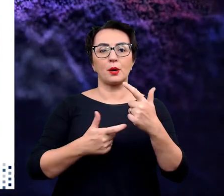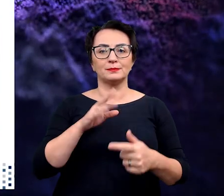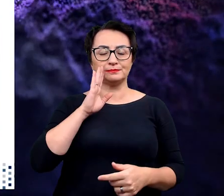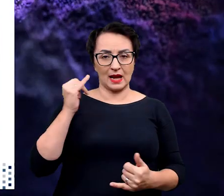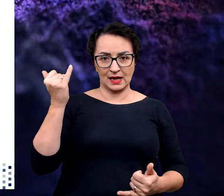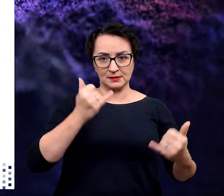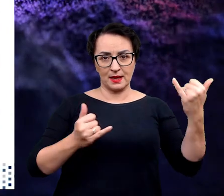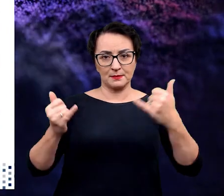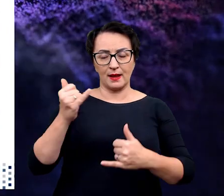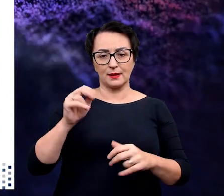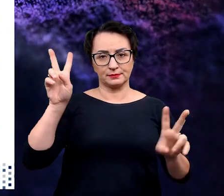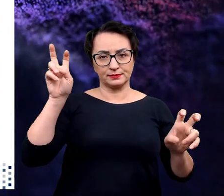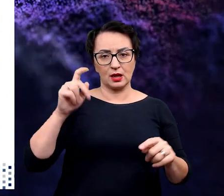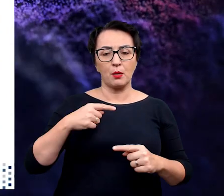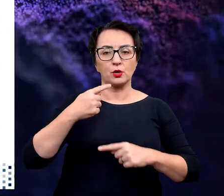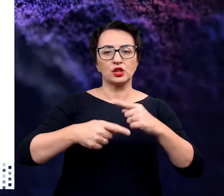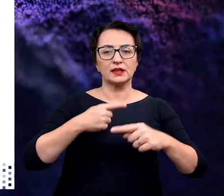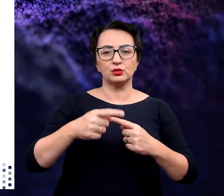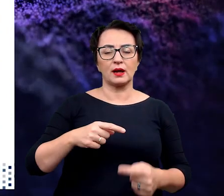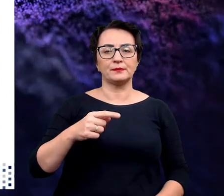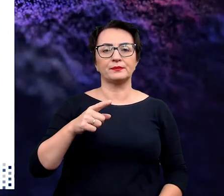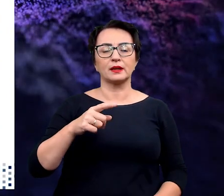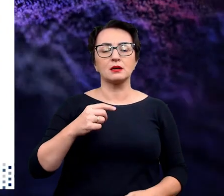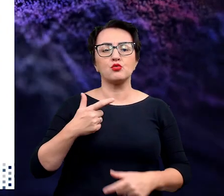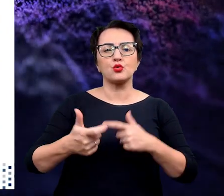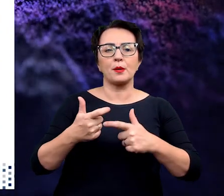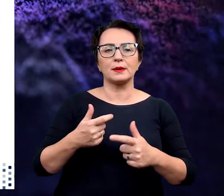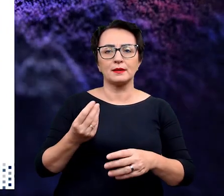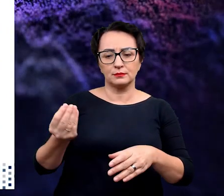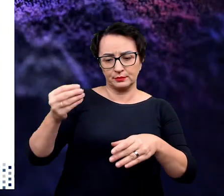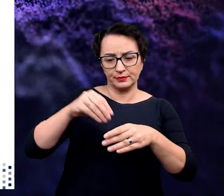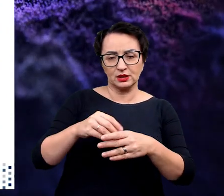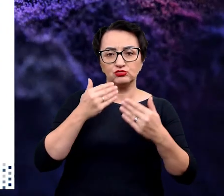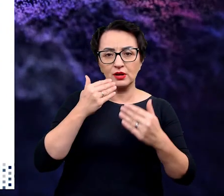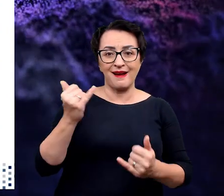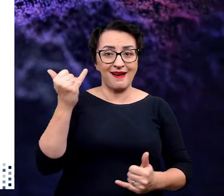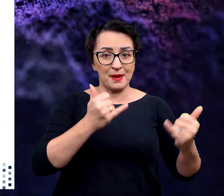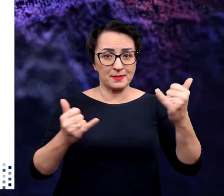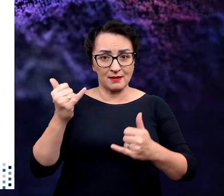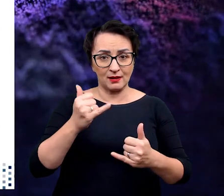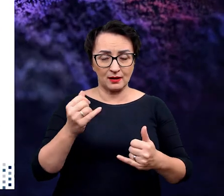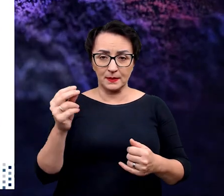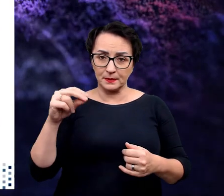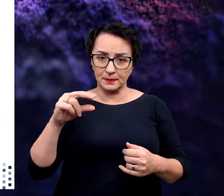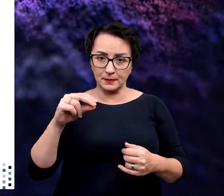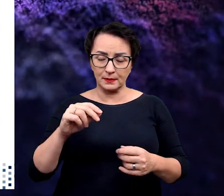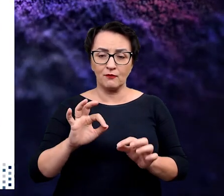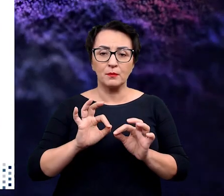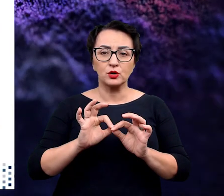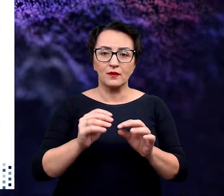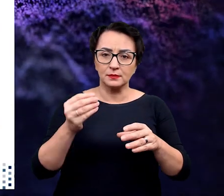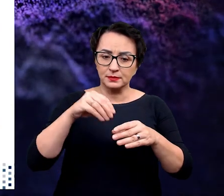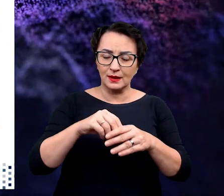Otóż robi się tak zwany eksperyment, tak zwaną procedurę transfekcji, czyli wprowadza się za pomocą czynników chemicznych,